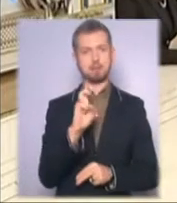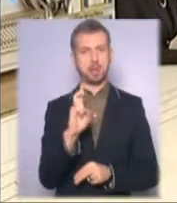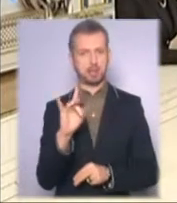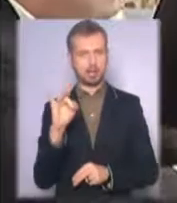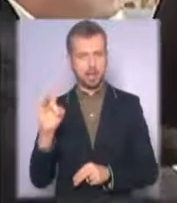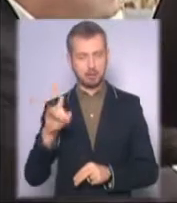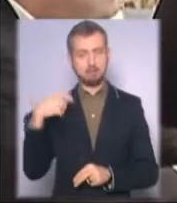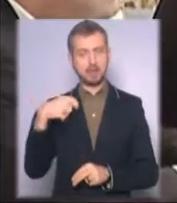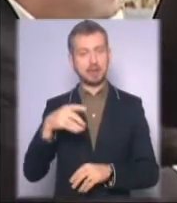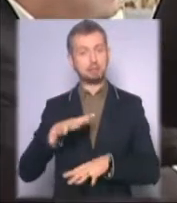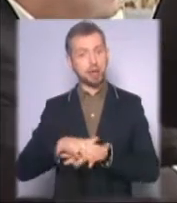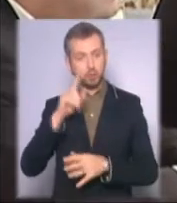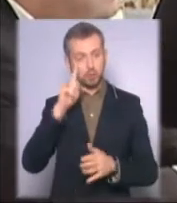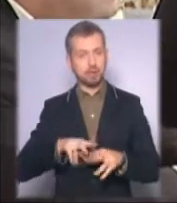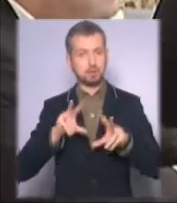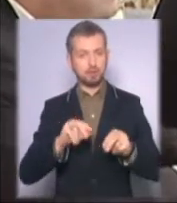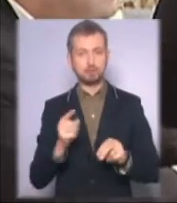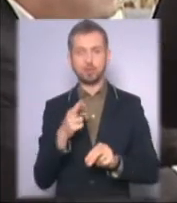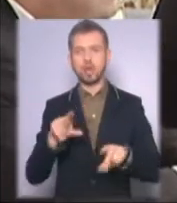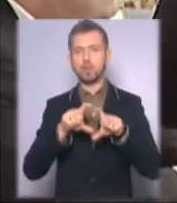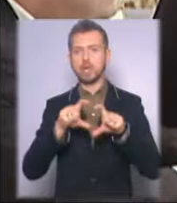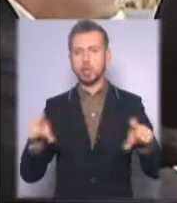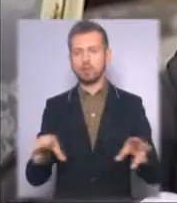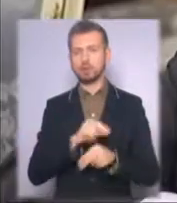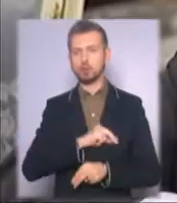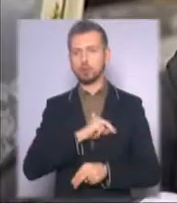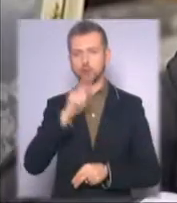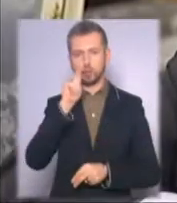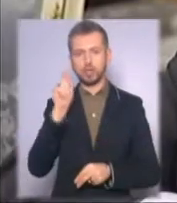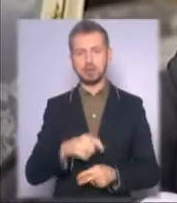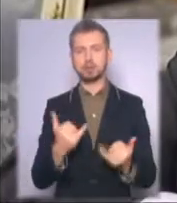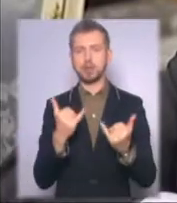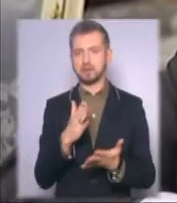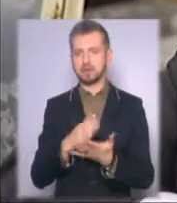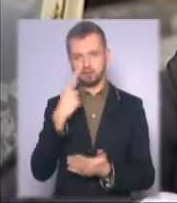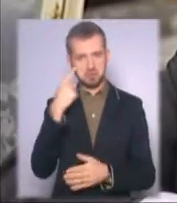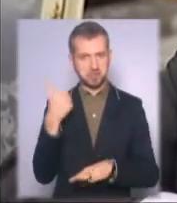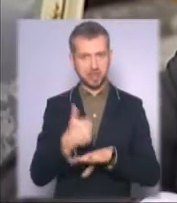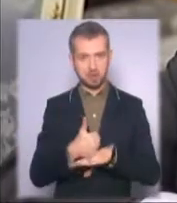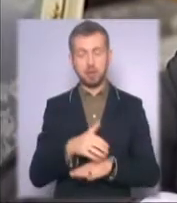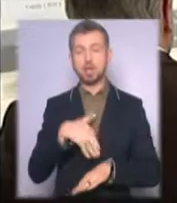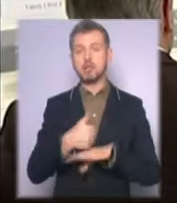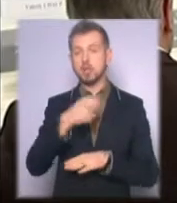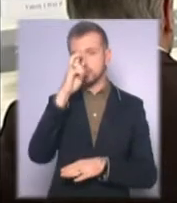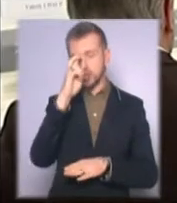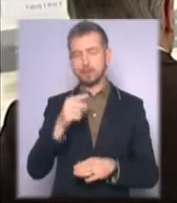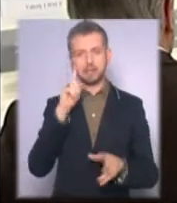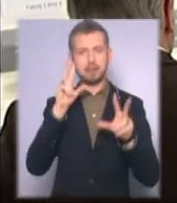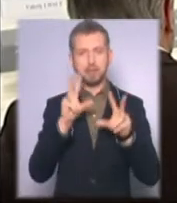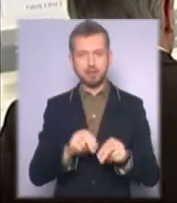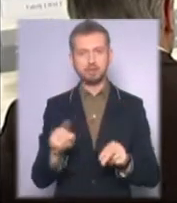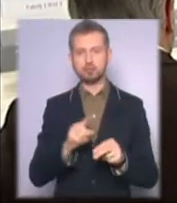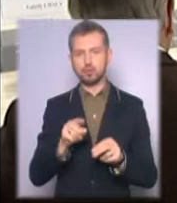банку запевнив, що для установи співробітництва з Україною зараз є одним з пріоритетів. Глава держави запевнив гостя, що йде до